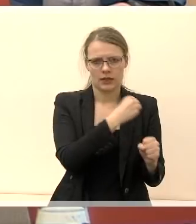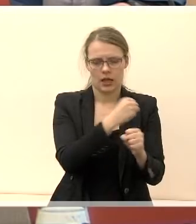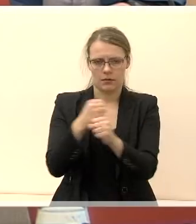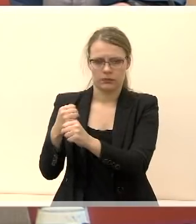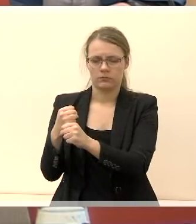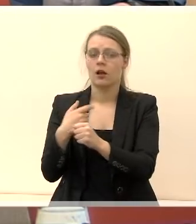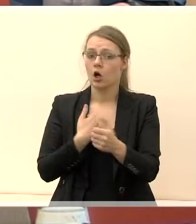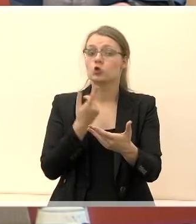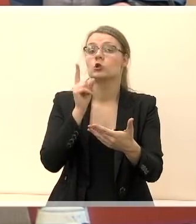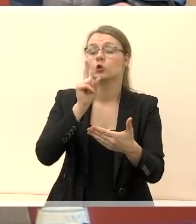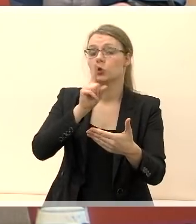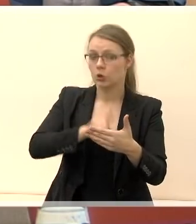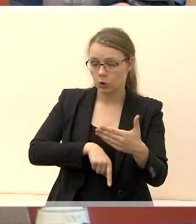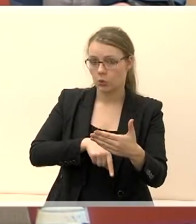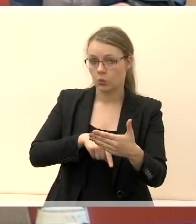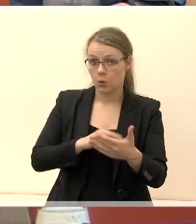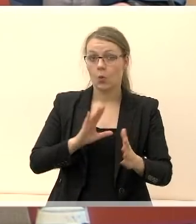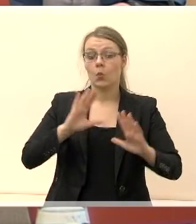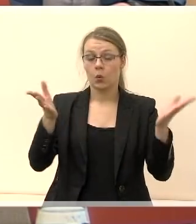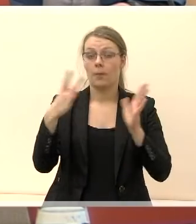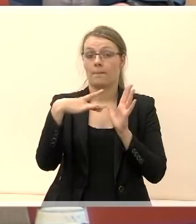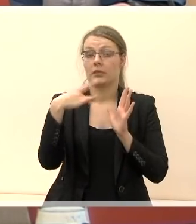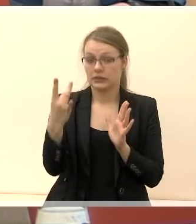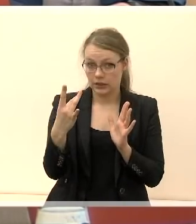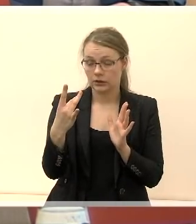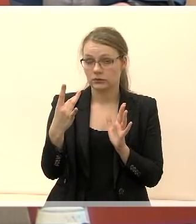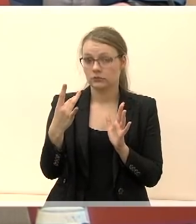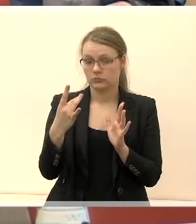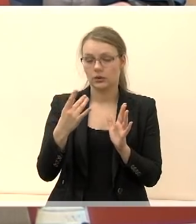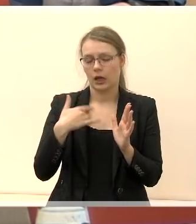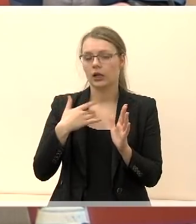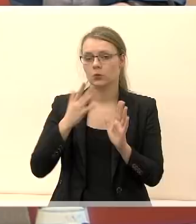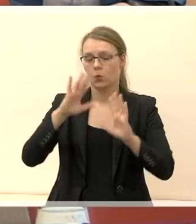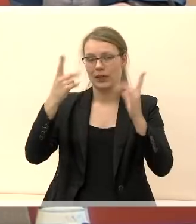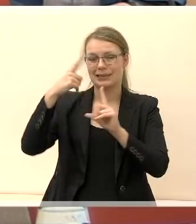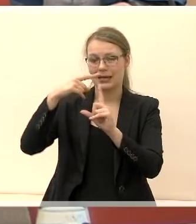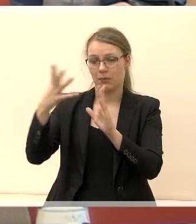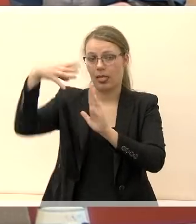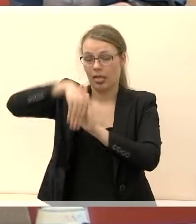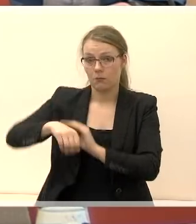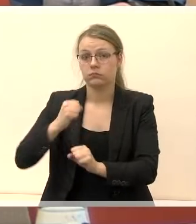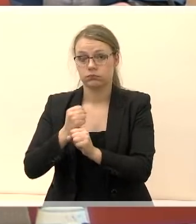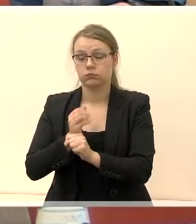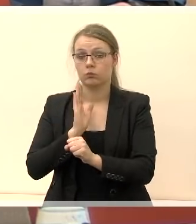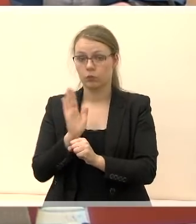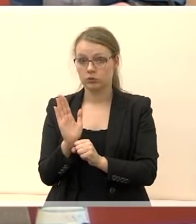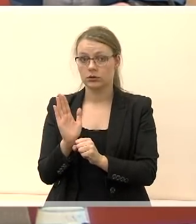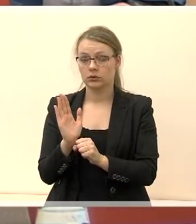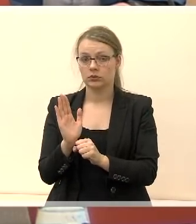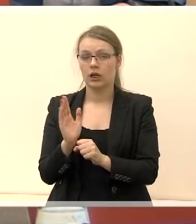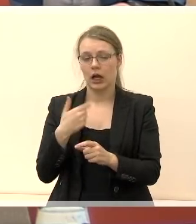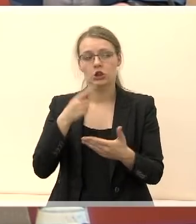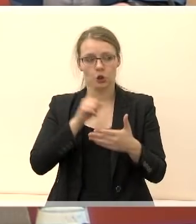tikiuosi, kad jeigu teks dirbti, reiškia, taryboje ateinančioje, tai visi kolegos, kurių turbūt dauguma